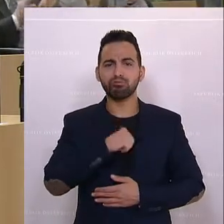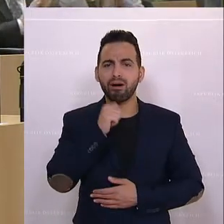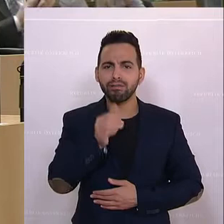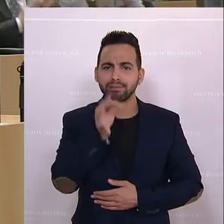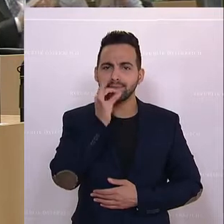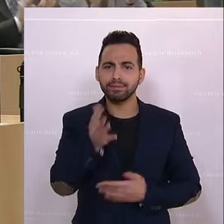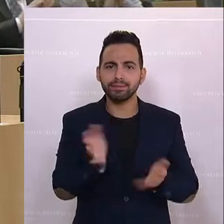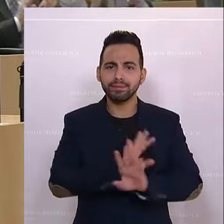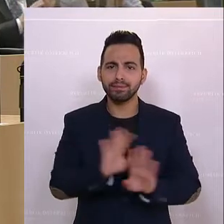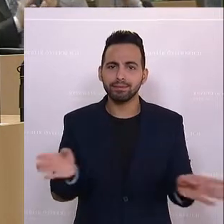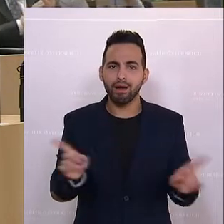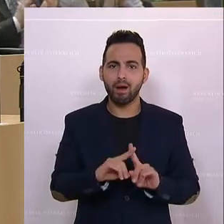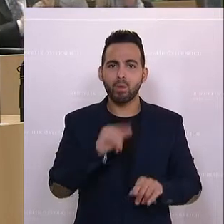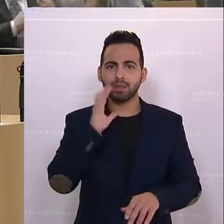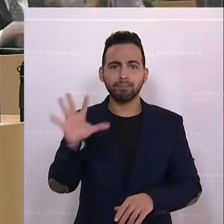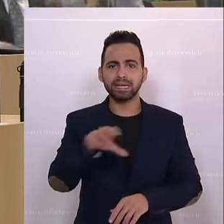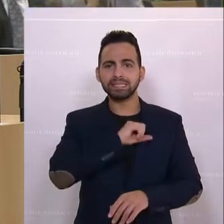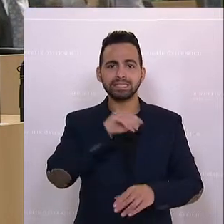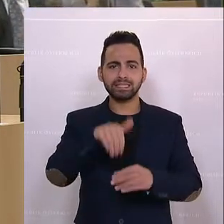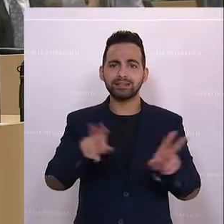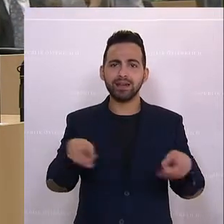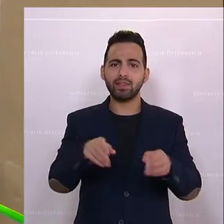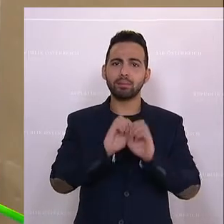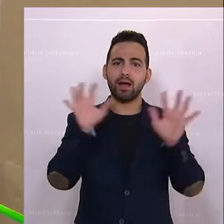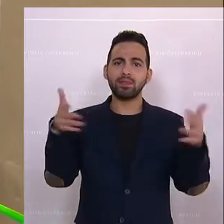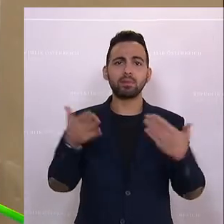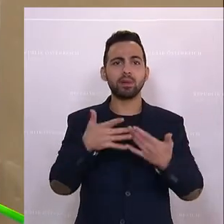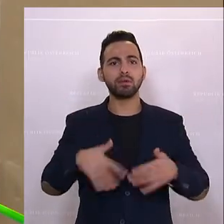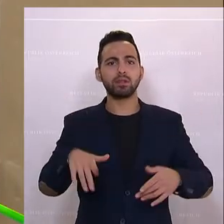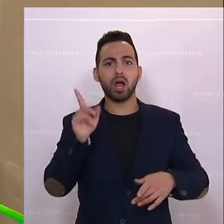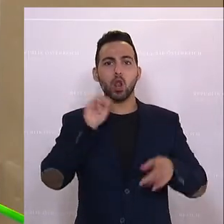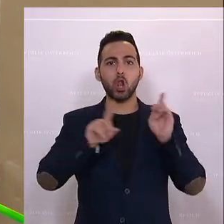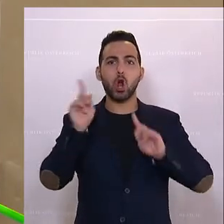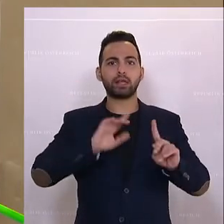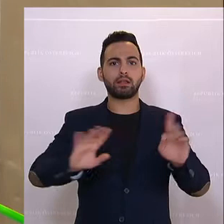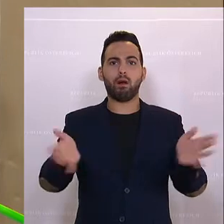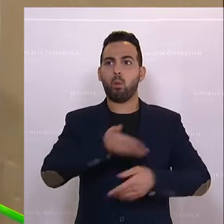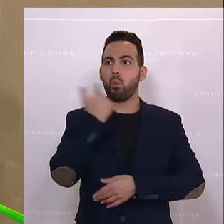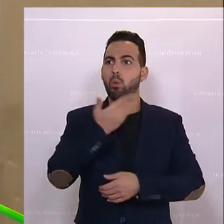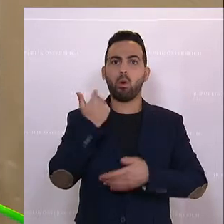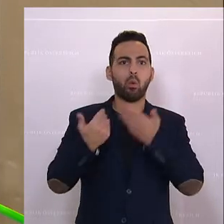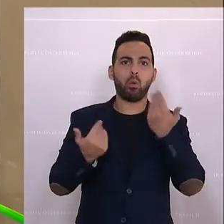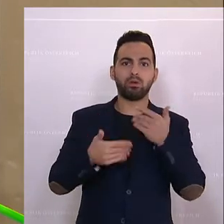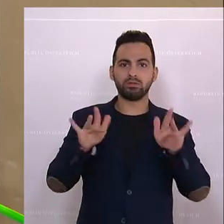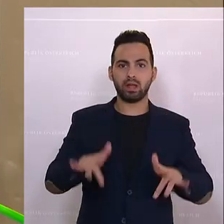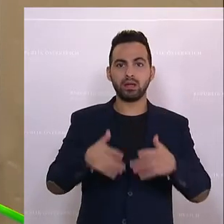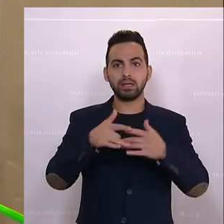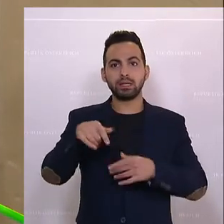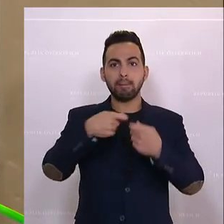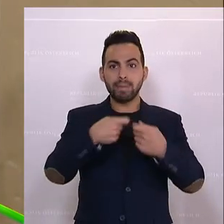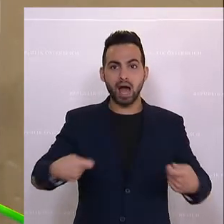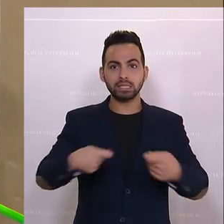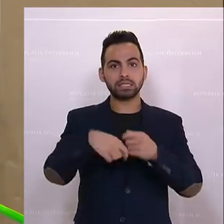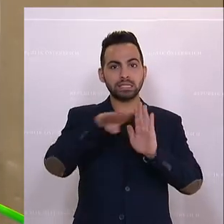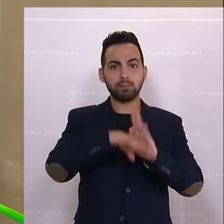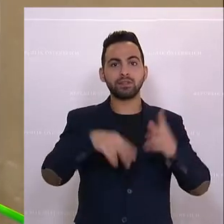Und man besiegt die Pandemie auch nicht, wenn man alles leugnet und sinnvolle Maßnahmen weiterhin bräkuttiert. Ich